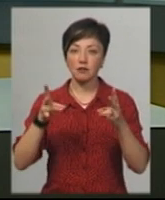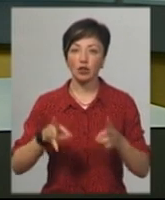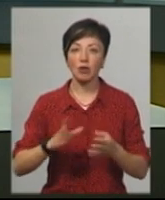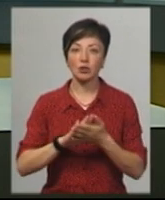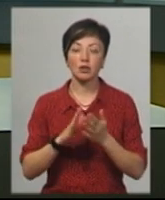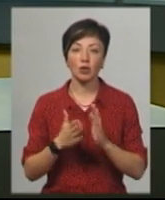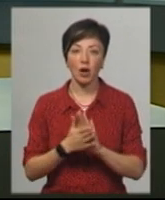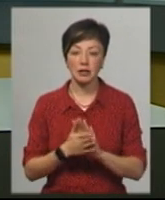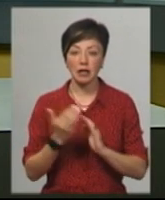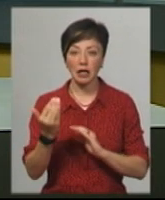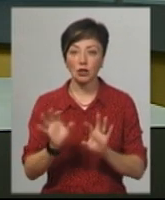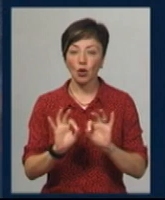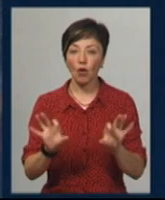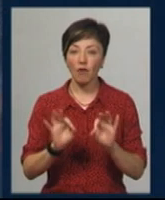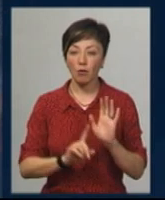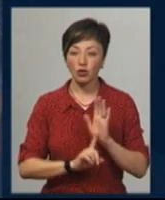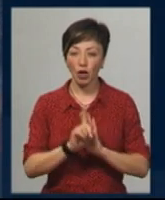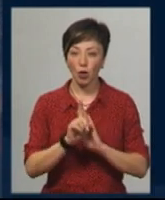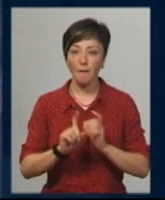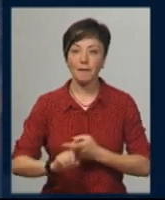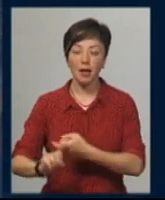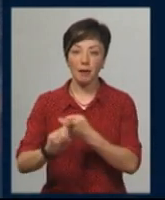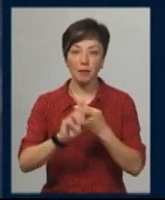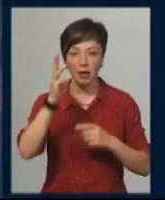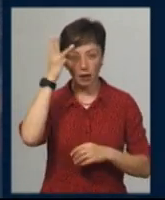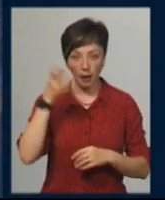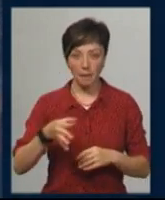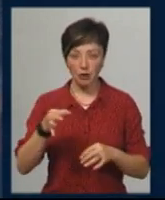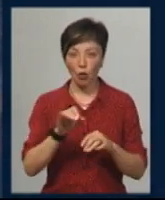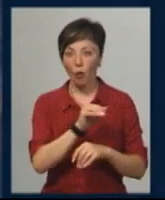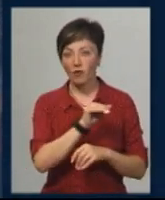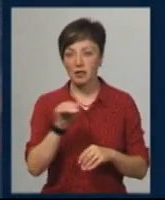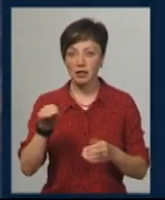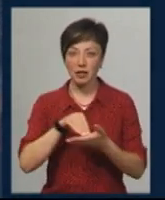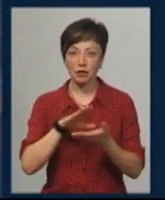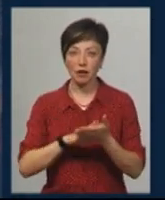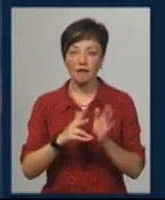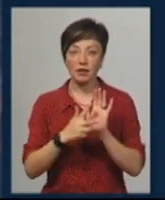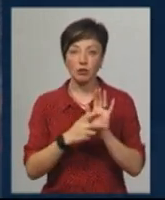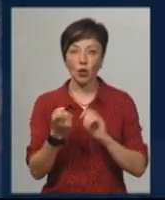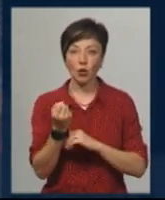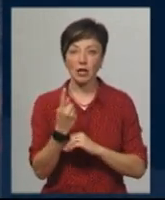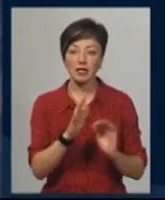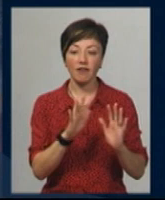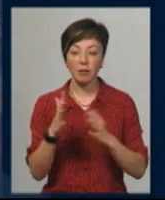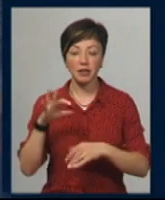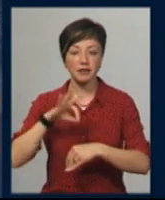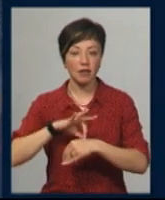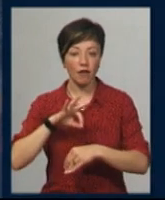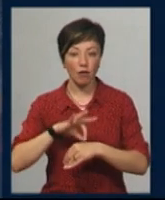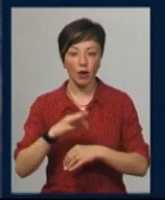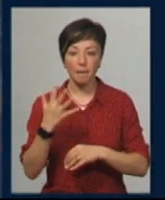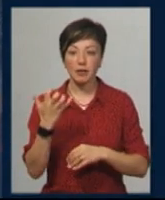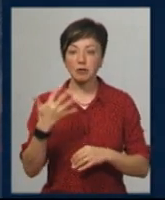ситуації. За її словами, від початку пандемії на Хмельниччині офіційно зареєстровано 811 випадків захворювання,